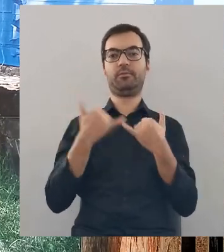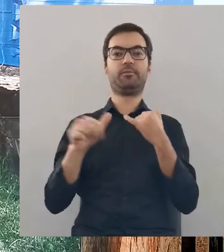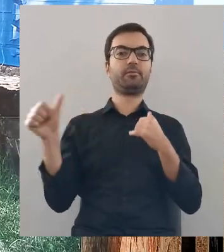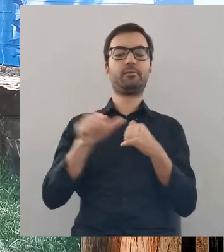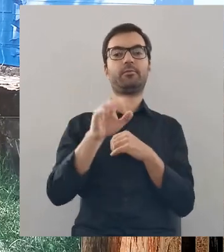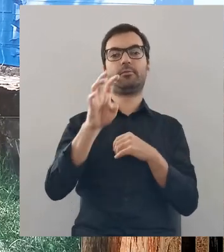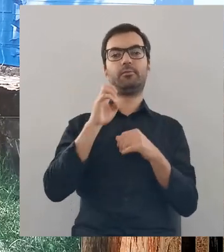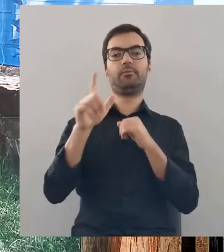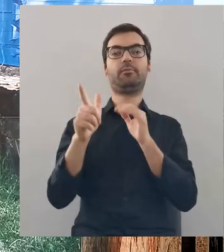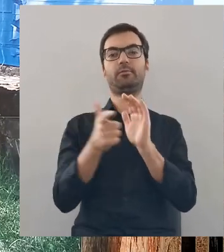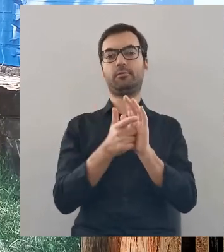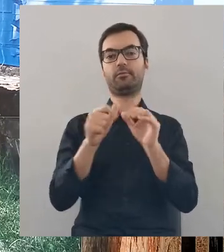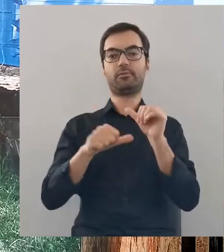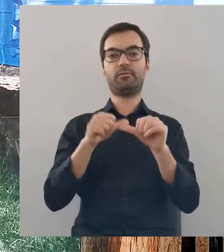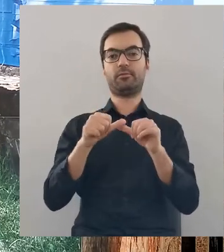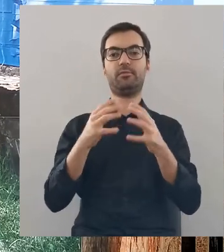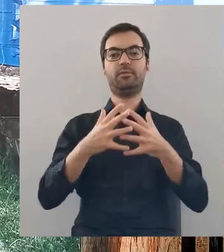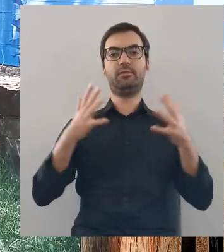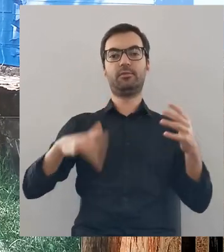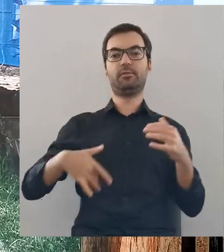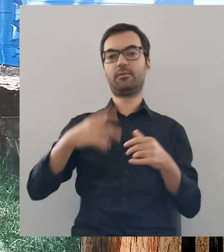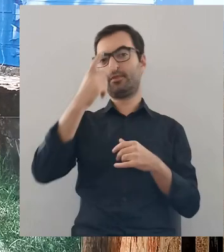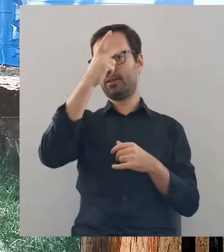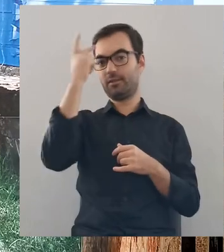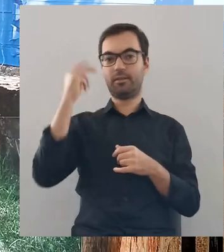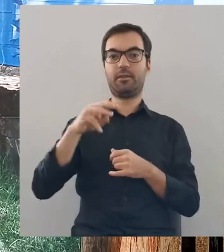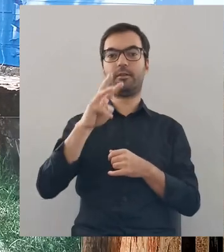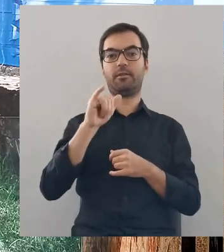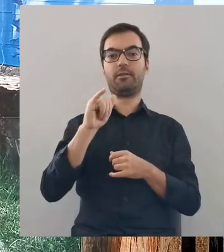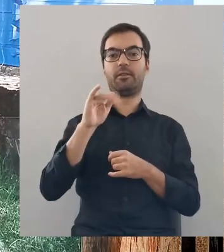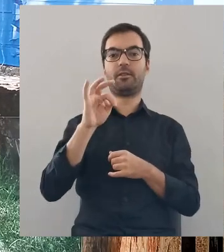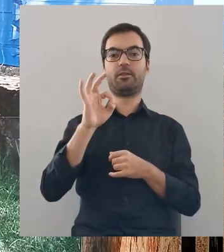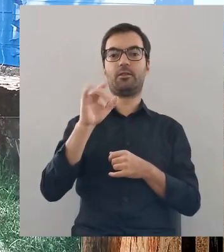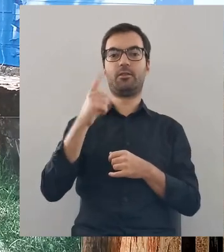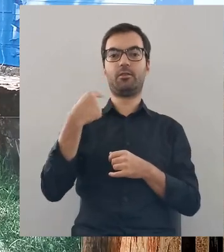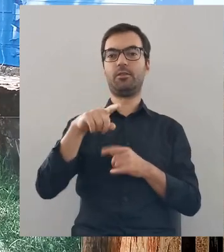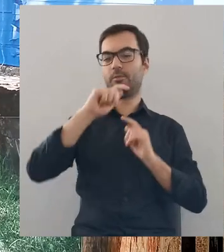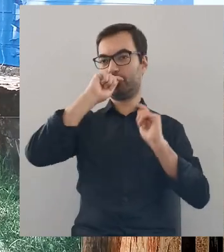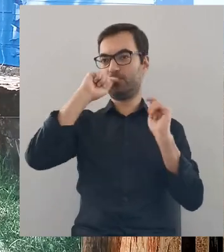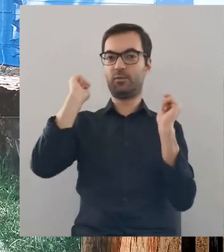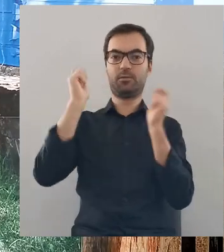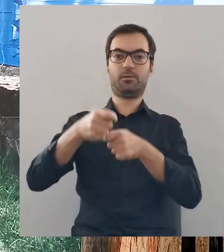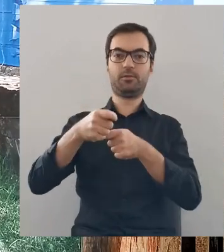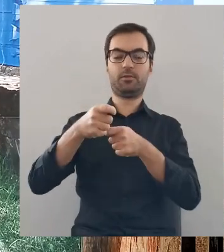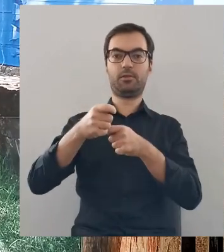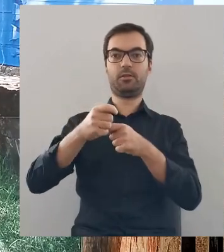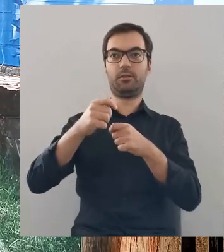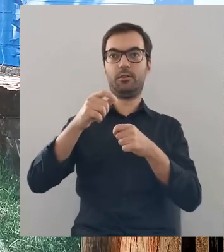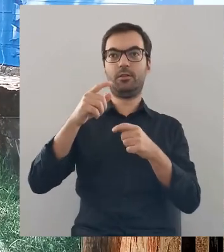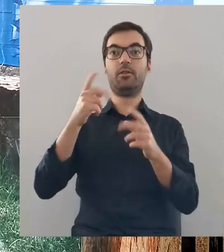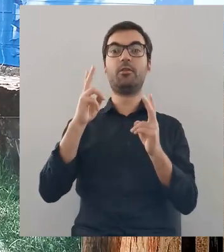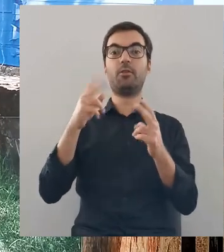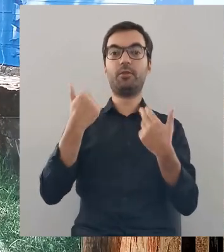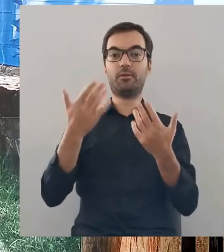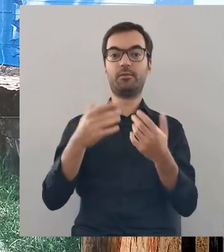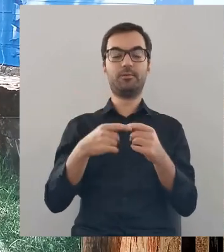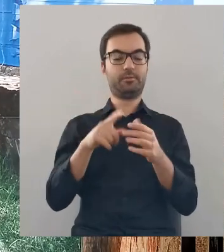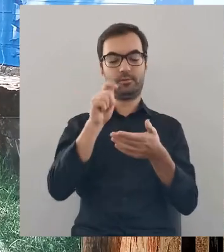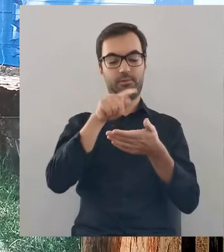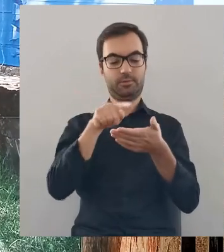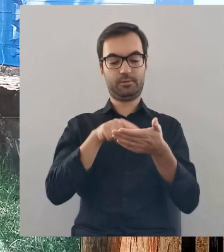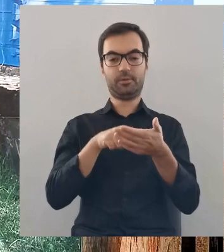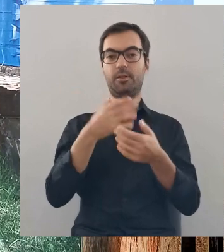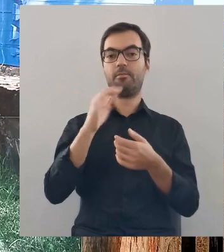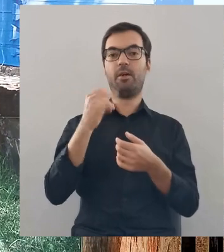dożywotnio, skoro w 1417 wielki książe litewski Witold podarował, dokładnie komu